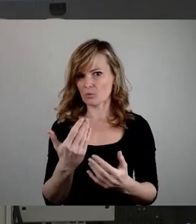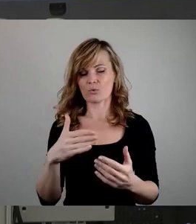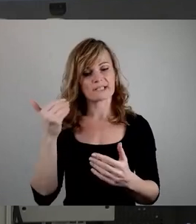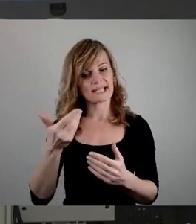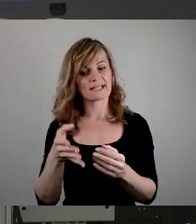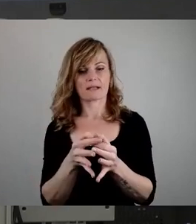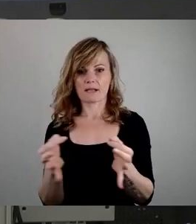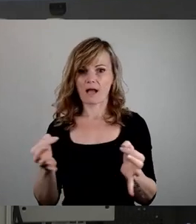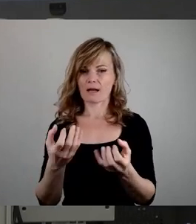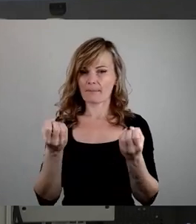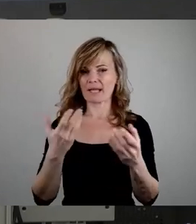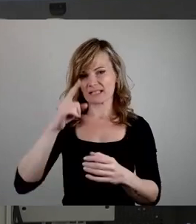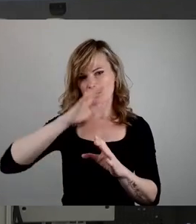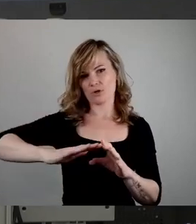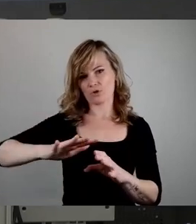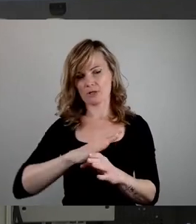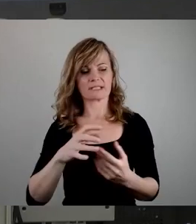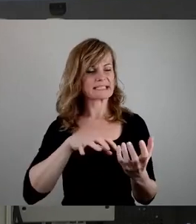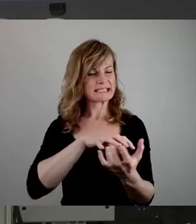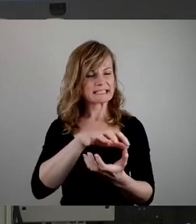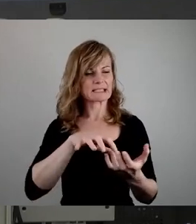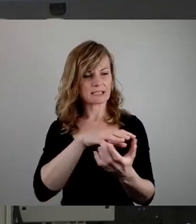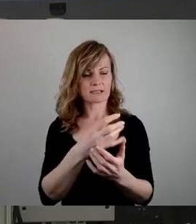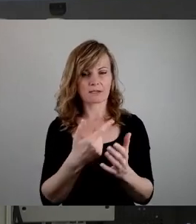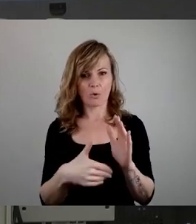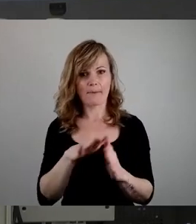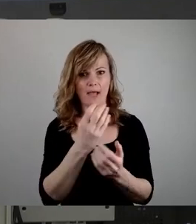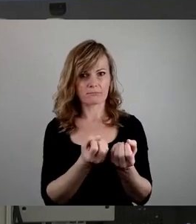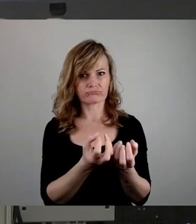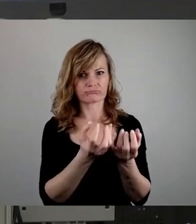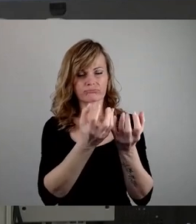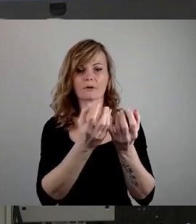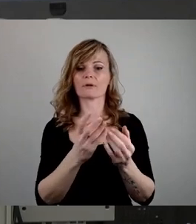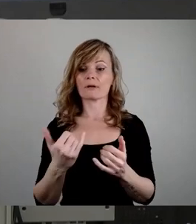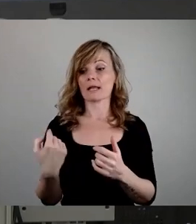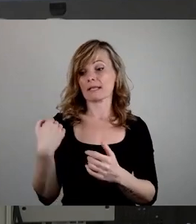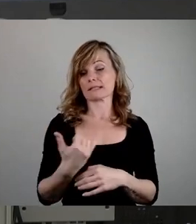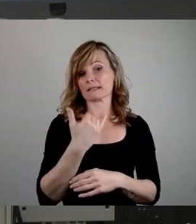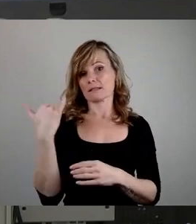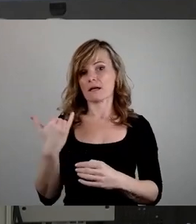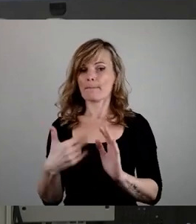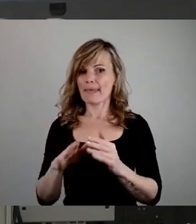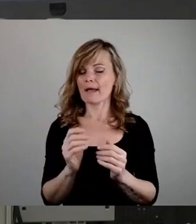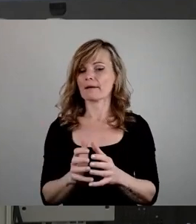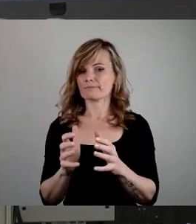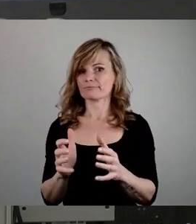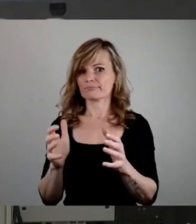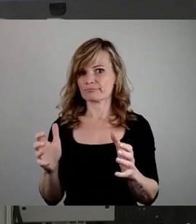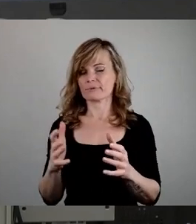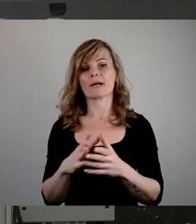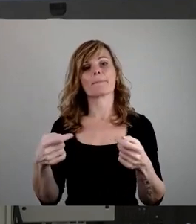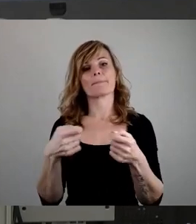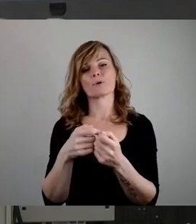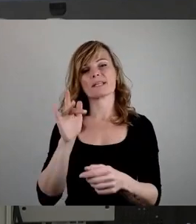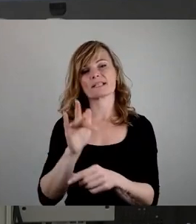In Krisen wird er angeheizt und so hat er sich in den letzten Jahren tatsächlich neue Bahnen gebrochen. Das Bündnis gegen Antisemitismus in